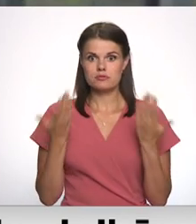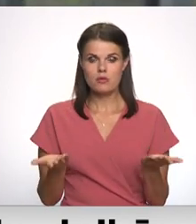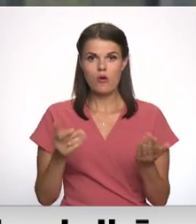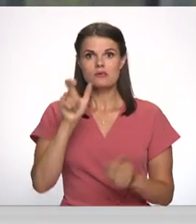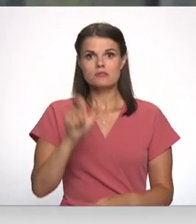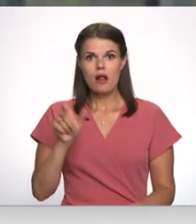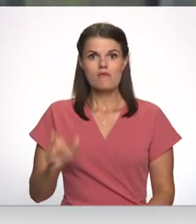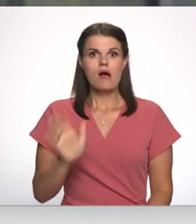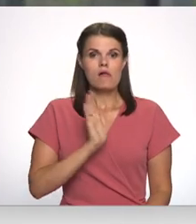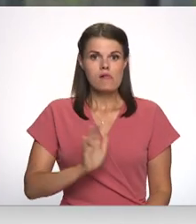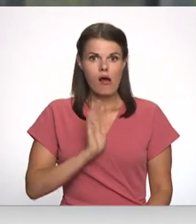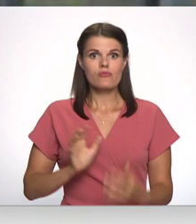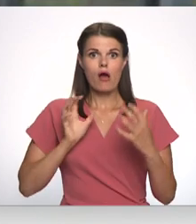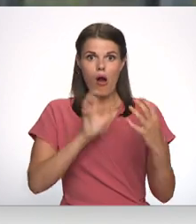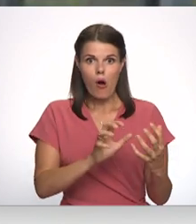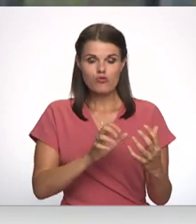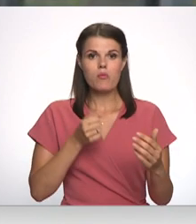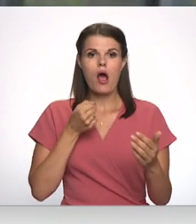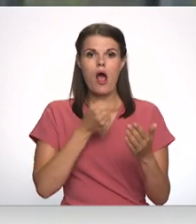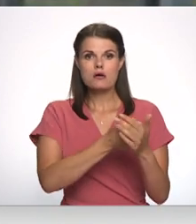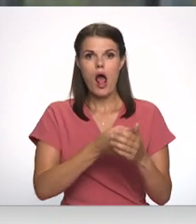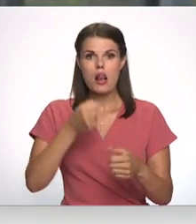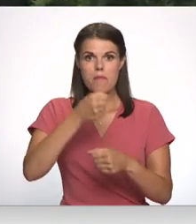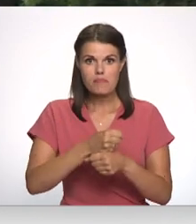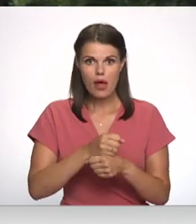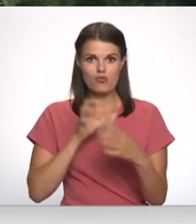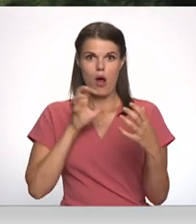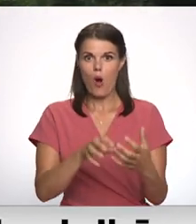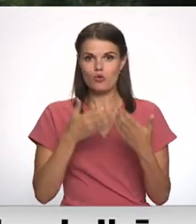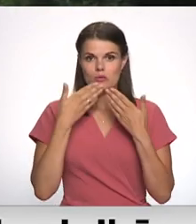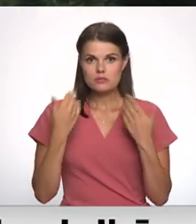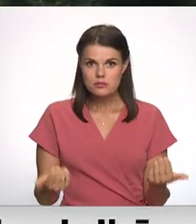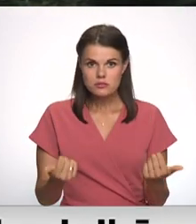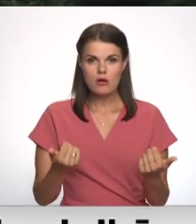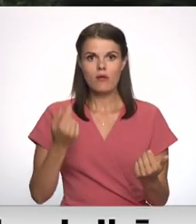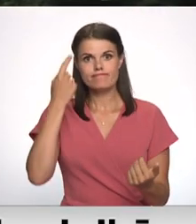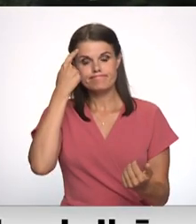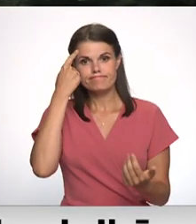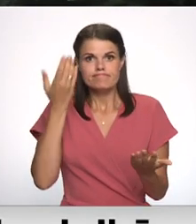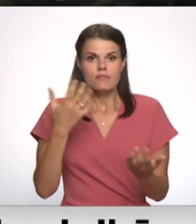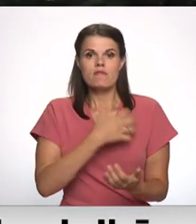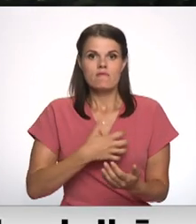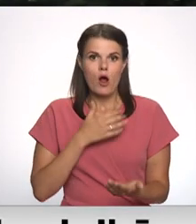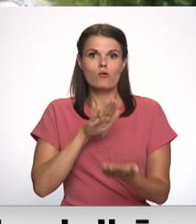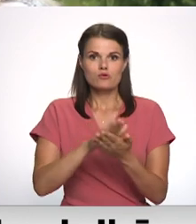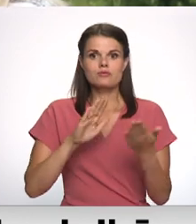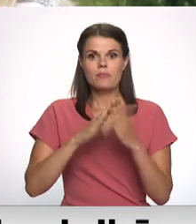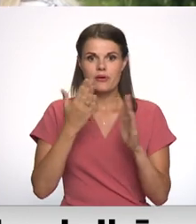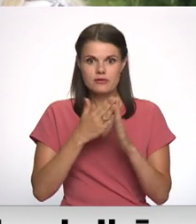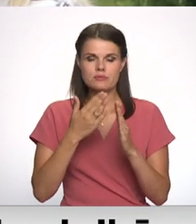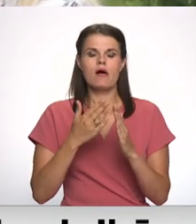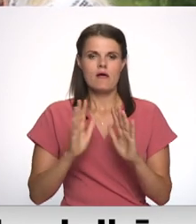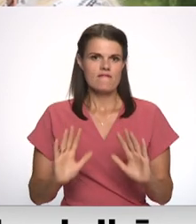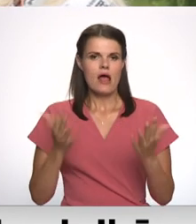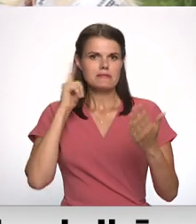Cilvēki gaida arī autobusu, arī gala pietura. Autobusa nenāk. Tomēr izdomāju, ka jātiek tik un tavas pilsē, tad pavēcās